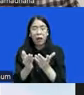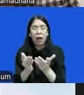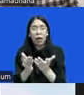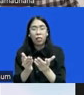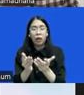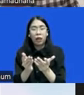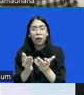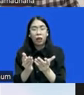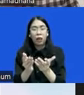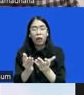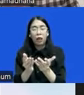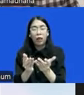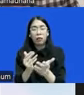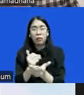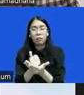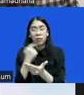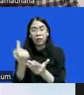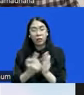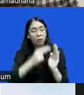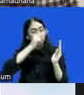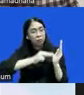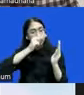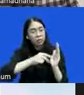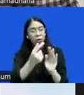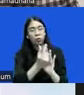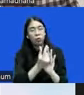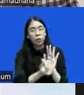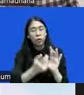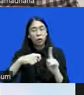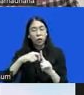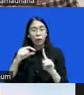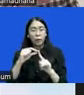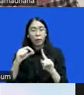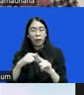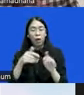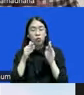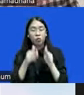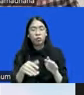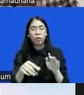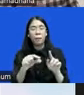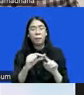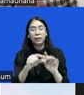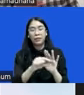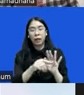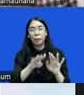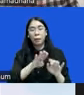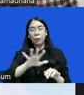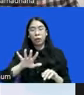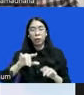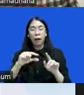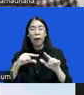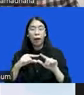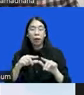Bukankah kalau kita membaca undang-undang KPK, tepatnya pasal 45 ayat 2, itu